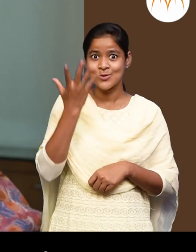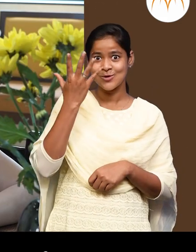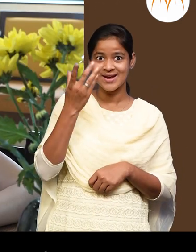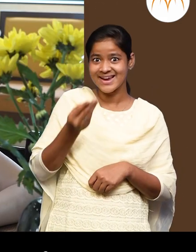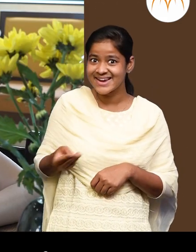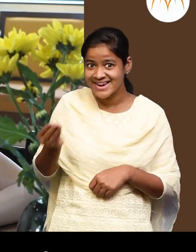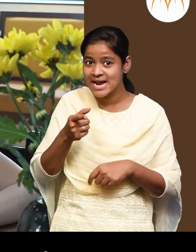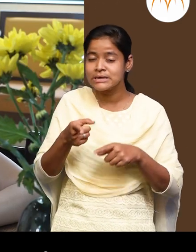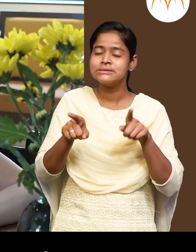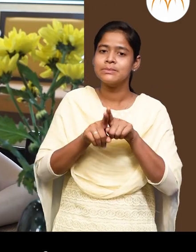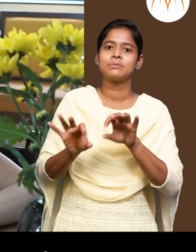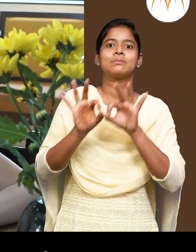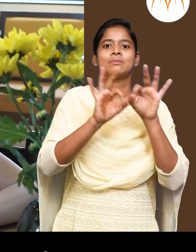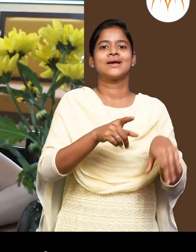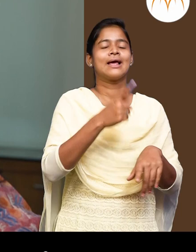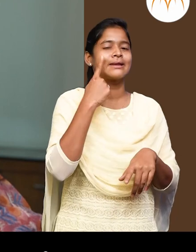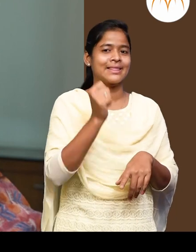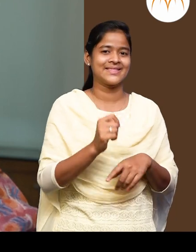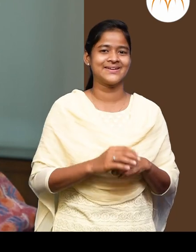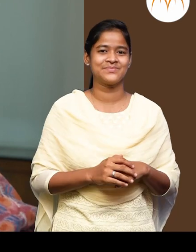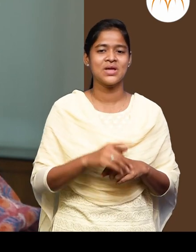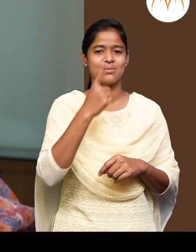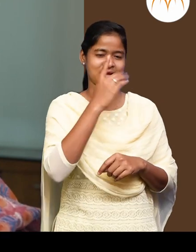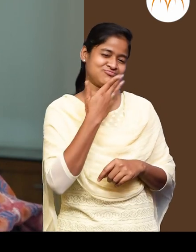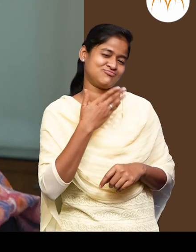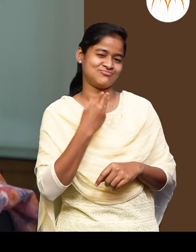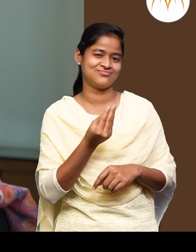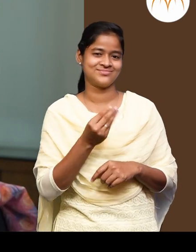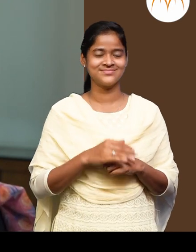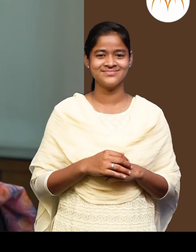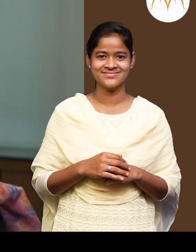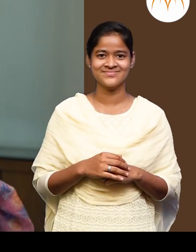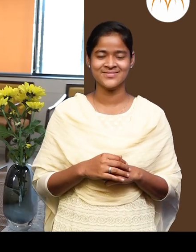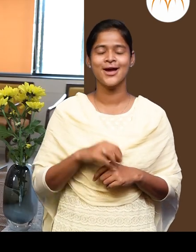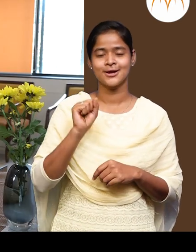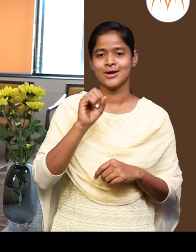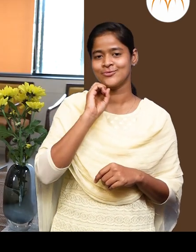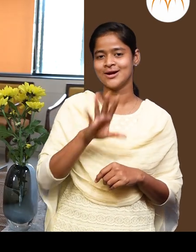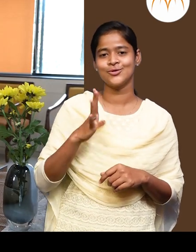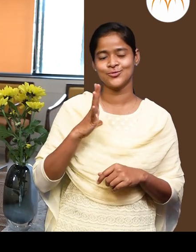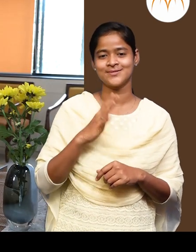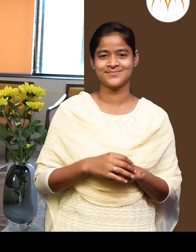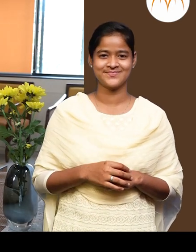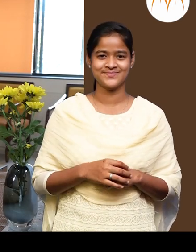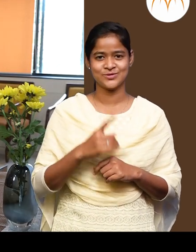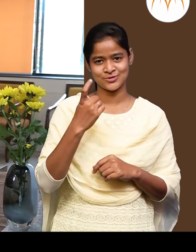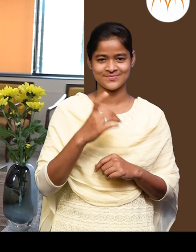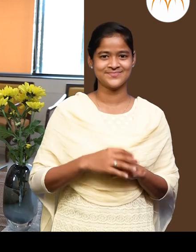आई माला परेत सांग्षिल का? हो सांग्ते ना एक मेंटा बगू